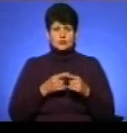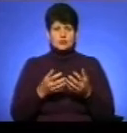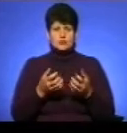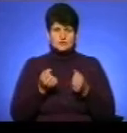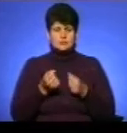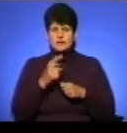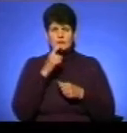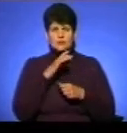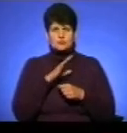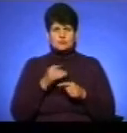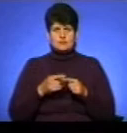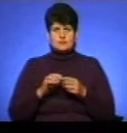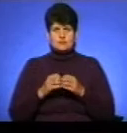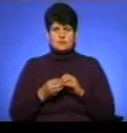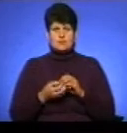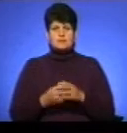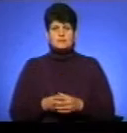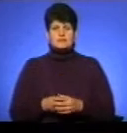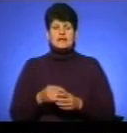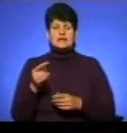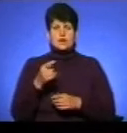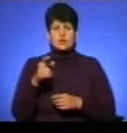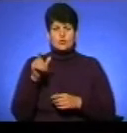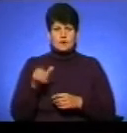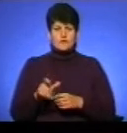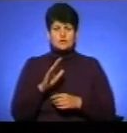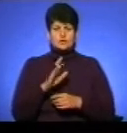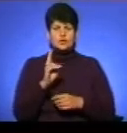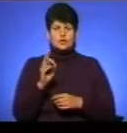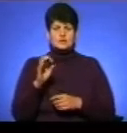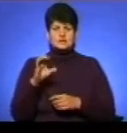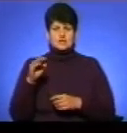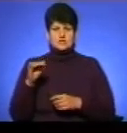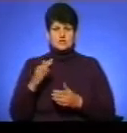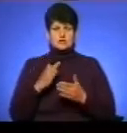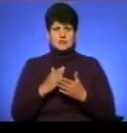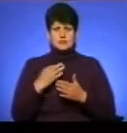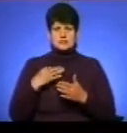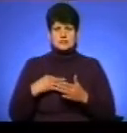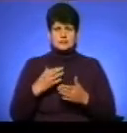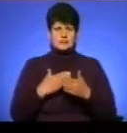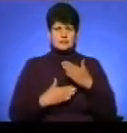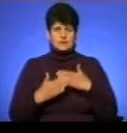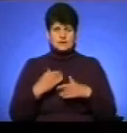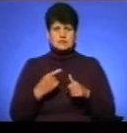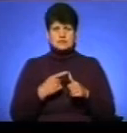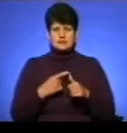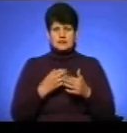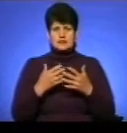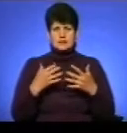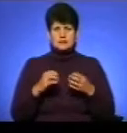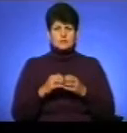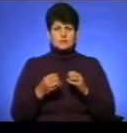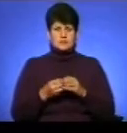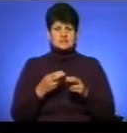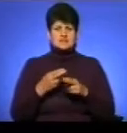суті не розуміємо тої проблеми». Тернополянин Володимир Костишин, який виховує сина з інвалідністю, називає декілька бар'єрів,